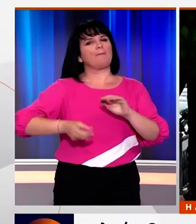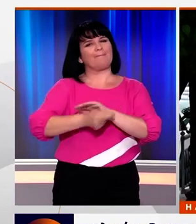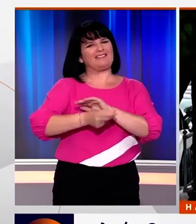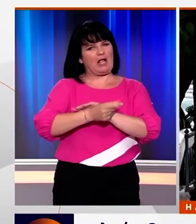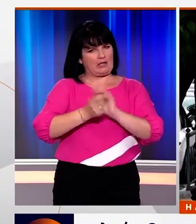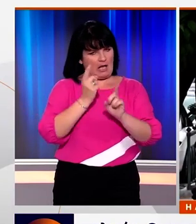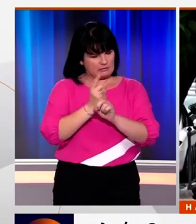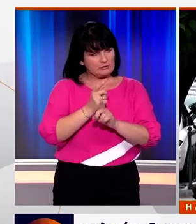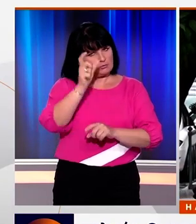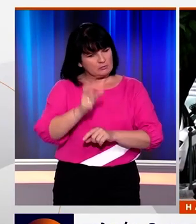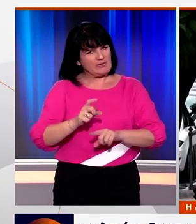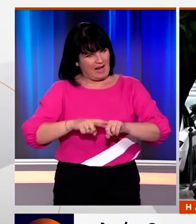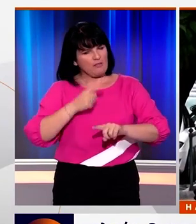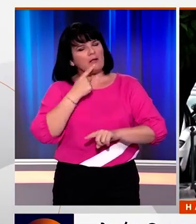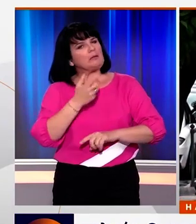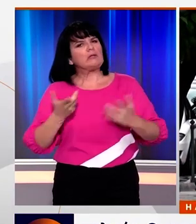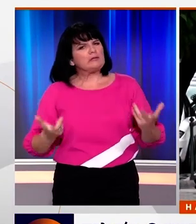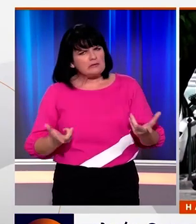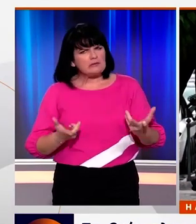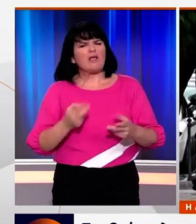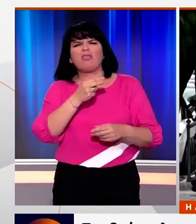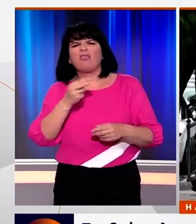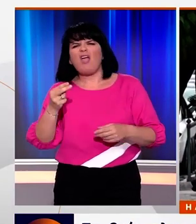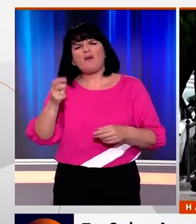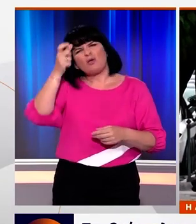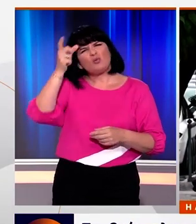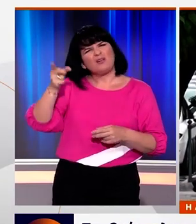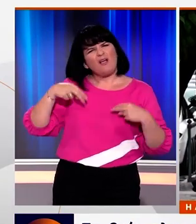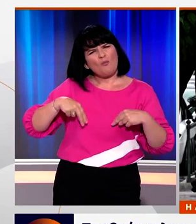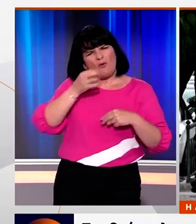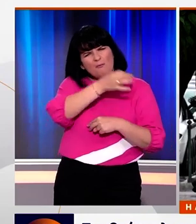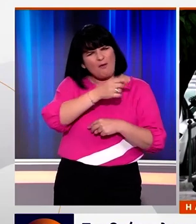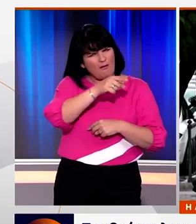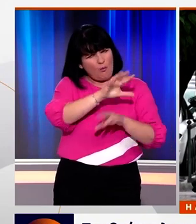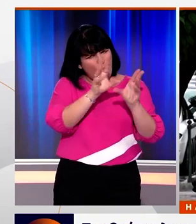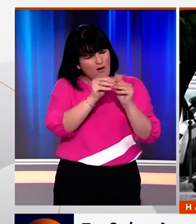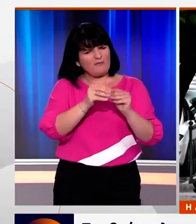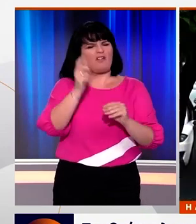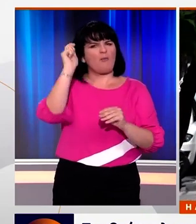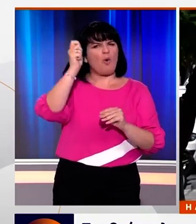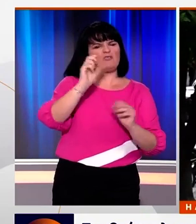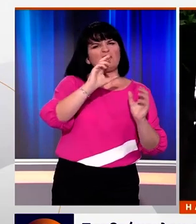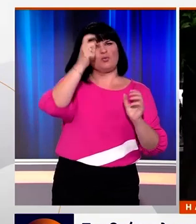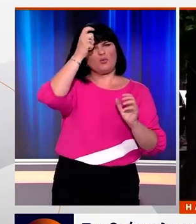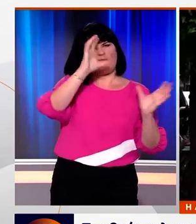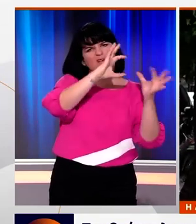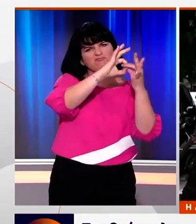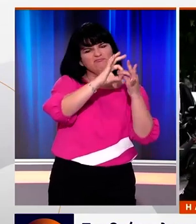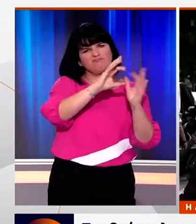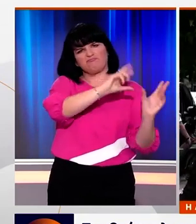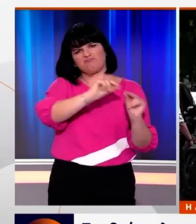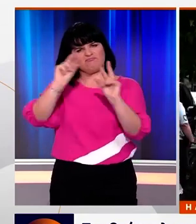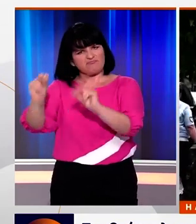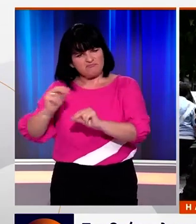Γιώργος Κουμουτσάκος δήλωσε ότι η αναφορά Τσαβούσσογλου σχετίζεται με την πολιτική που εφαρμόζει η Τουρκία προκειμένου να